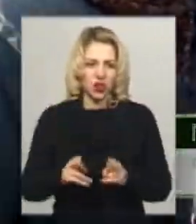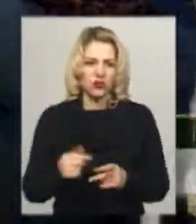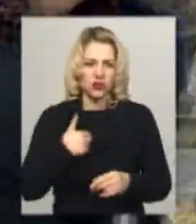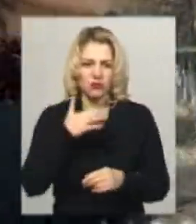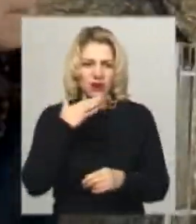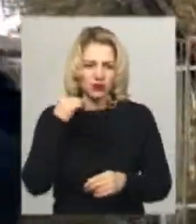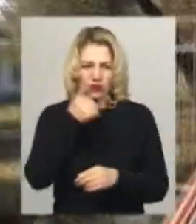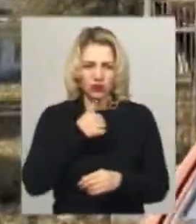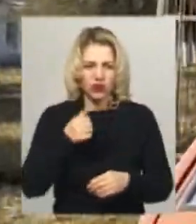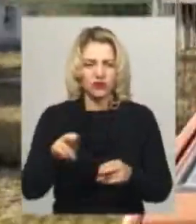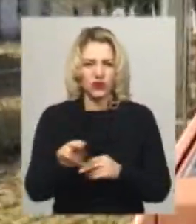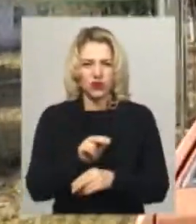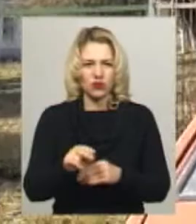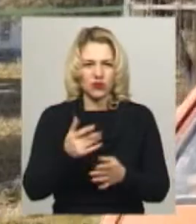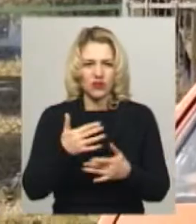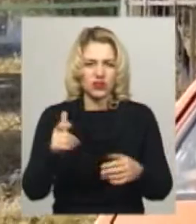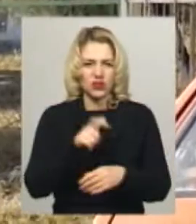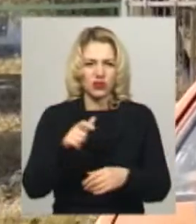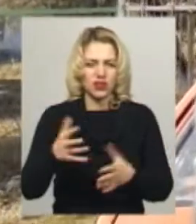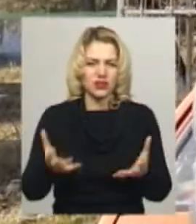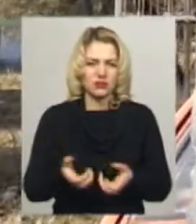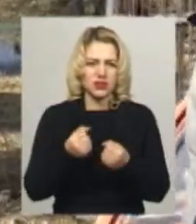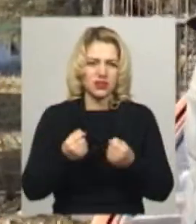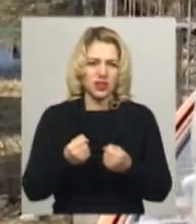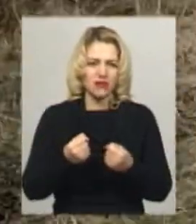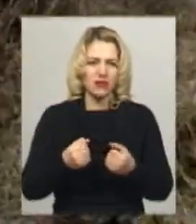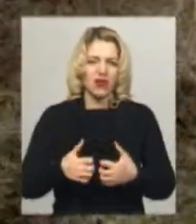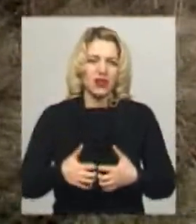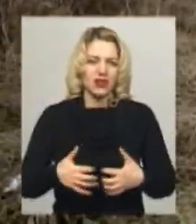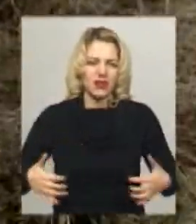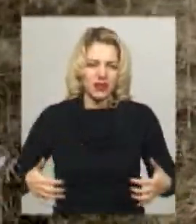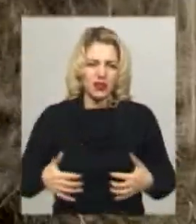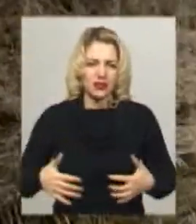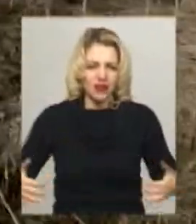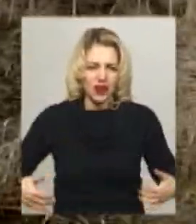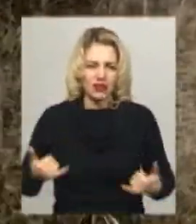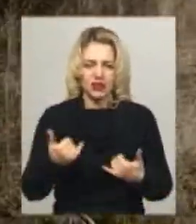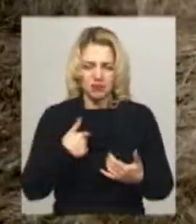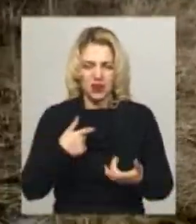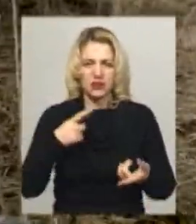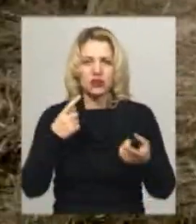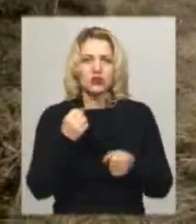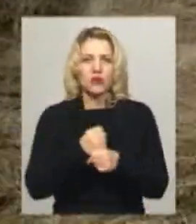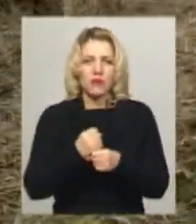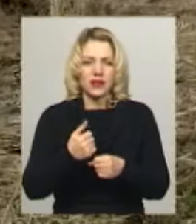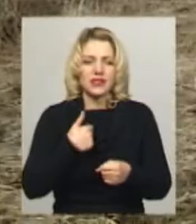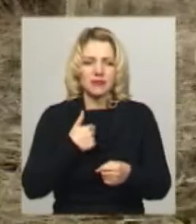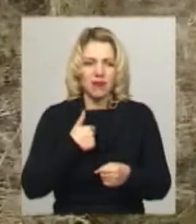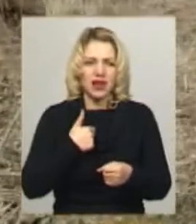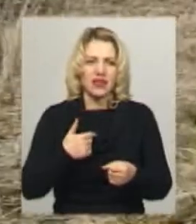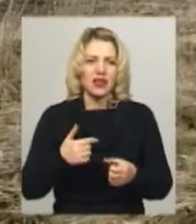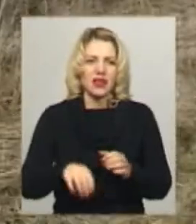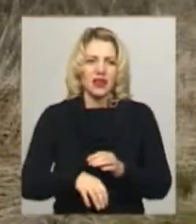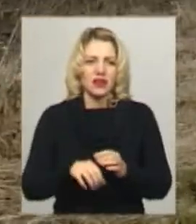лікував різних людей і спасав тварин. Зараз в мене зробили злодія. Після півторагодинних перемовин з волонтерами чоловік погоджується